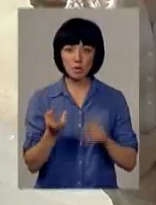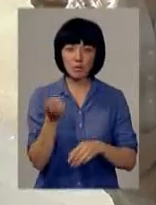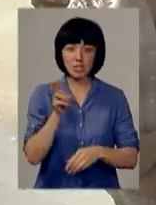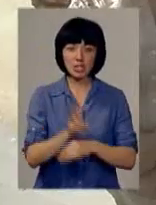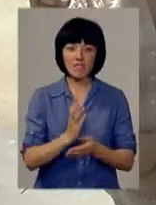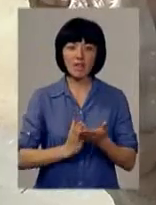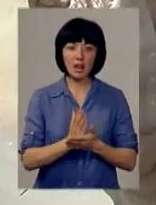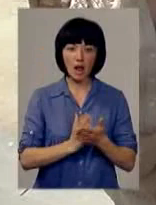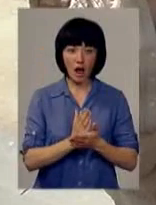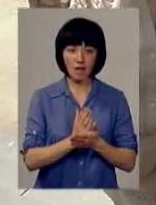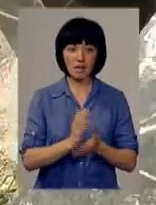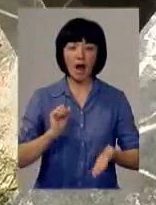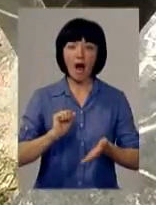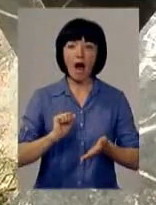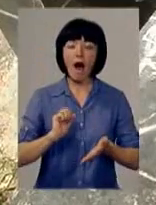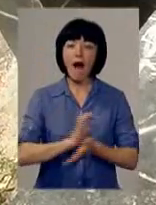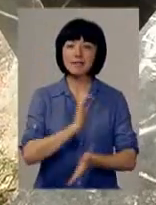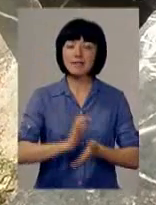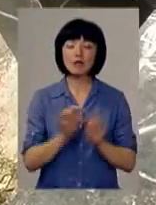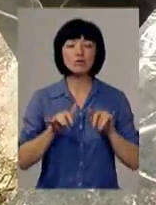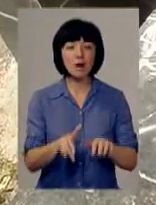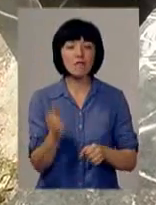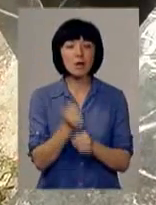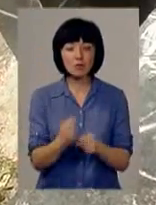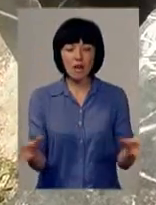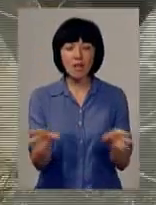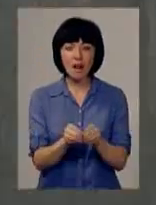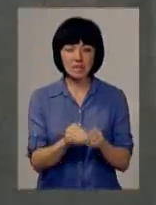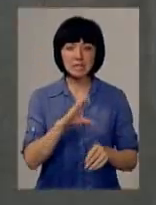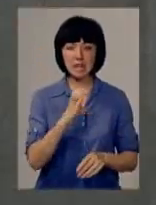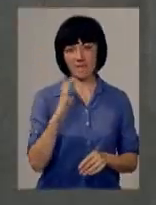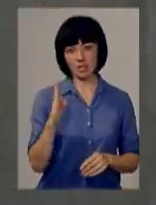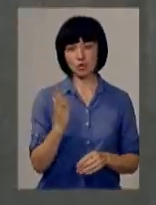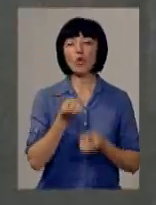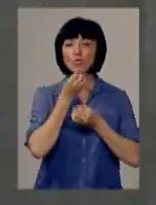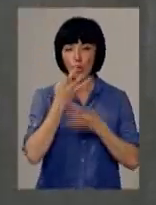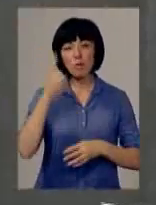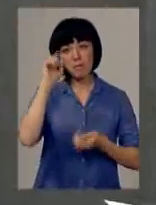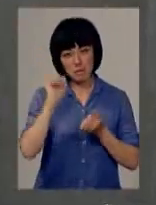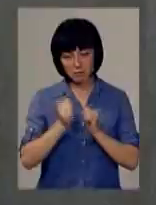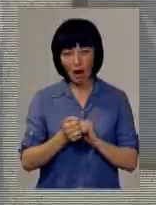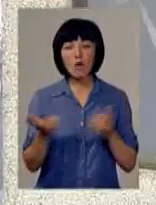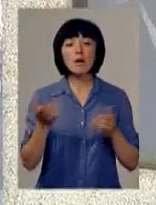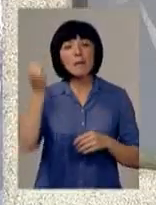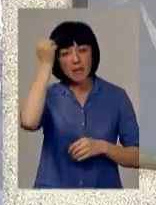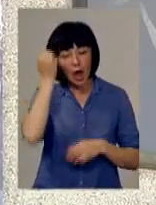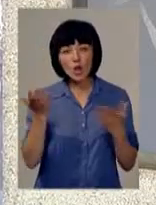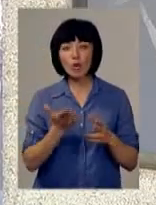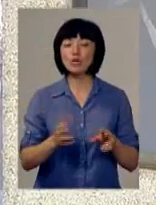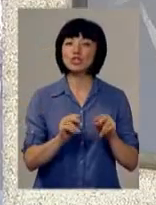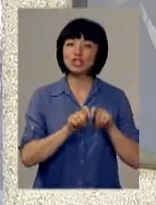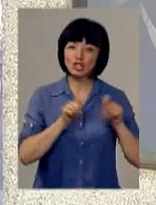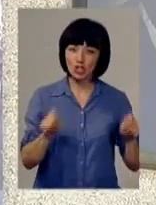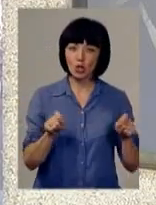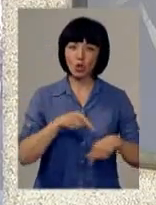прийшли і ветерани газетярської справи. Саме вони працювали плічопліч з Сергієм Васильовичем. І добре пам'ятають, якою щирою і чуйною